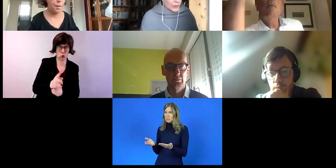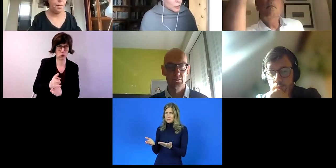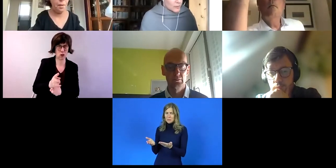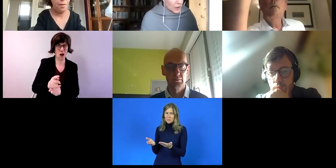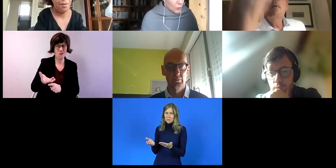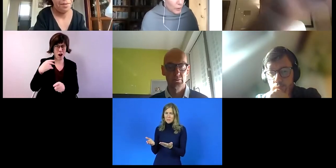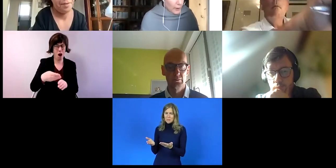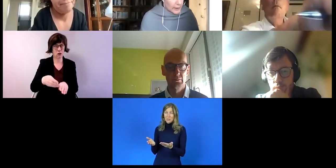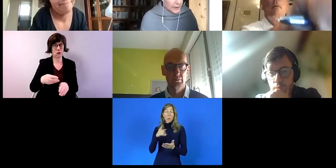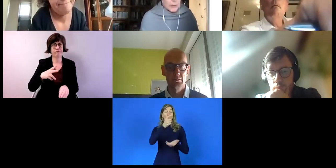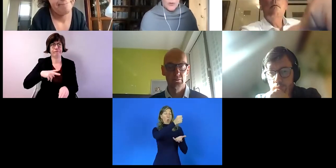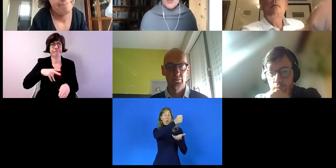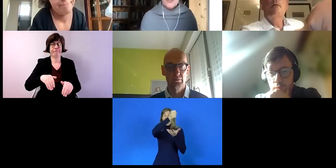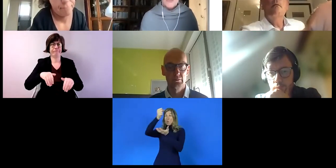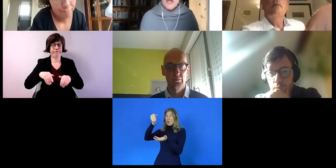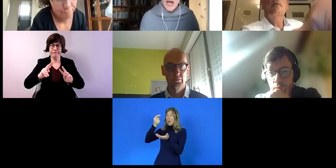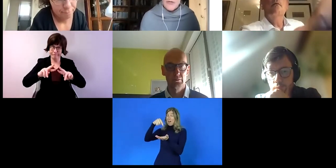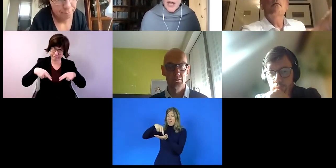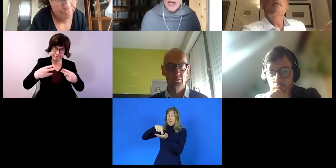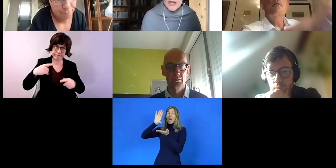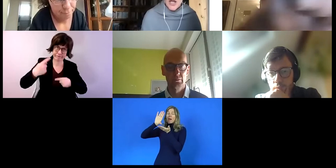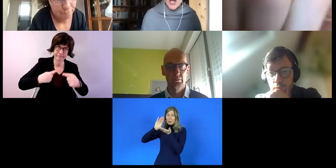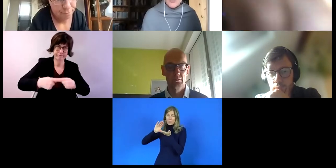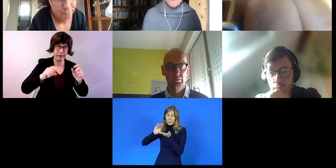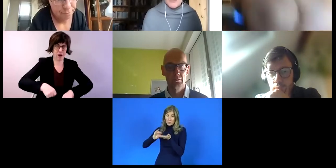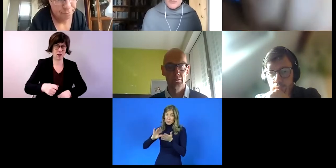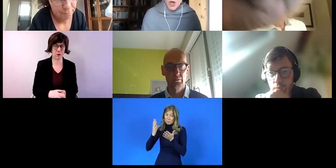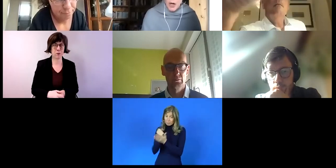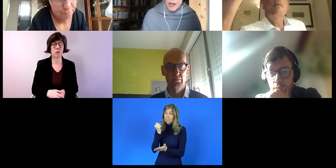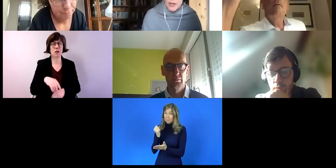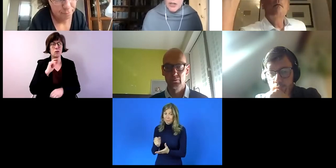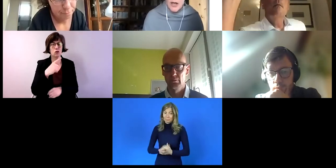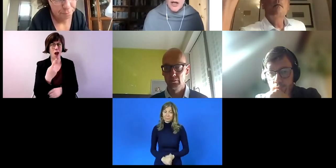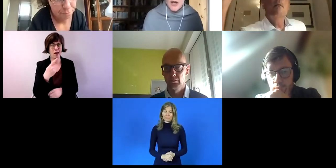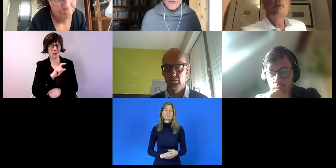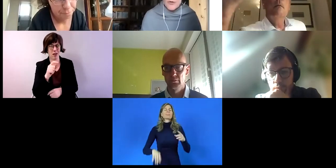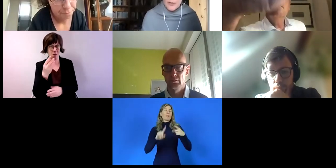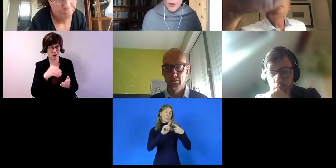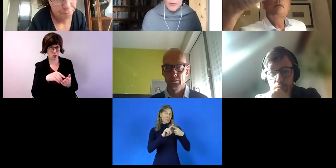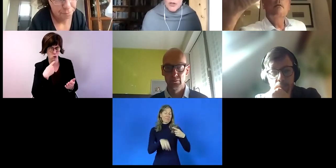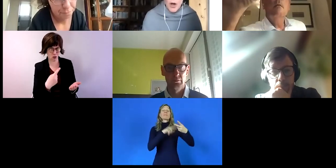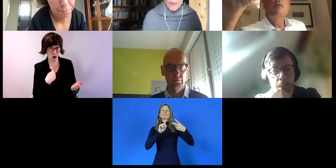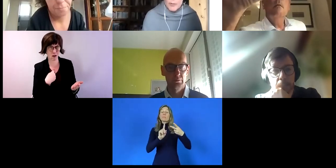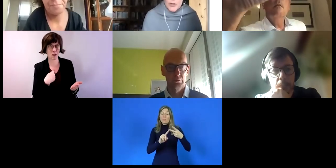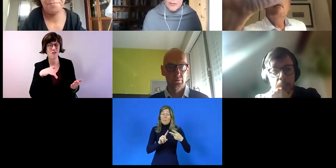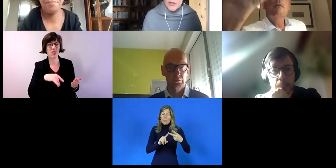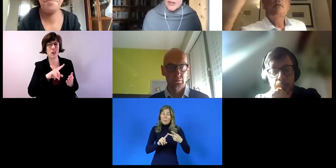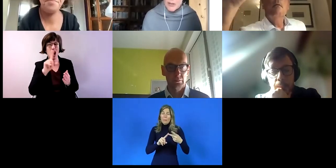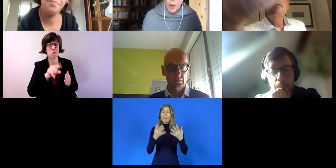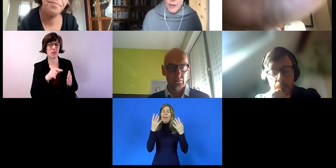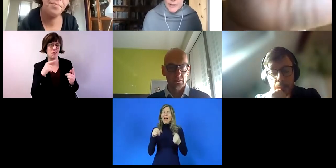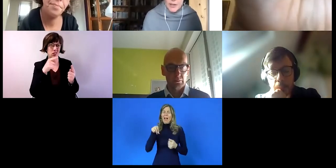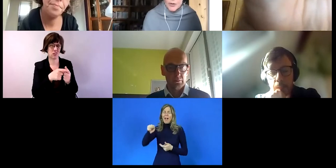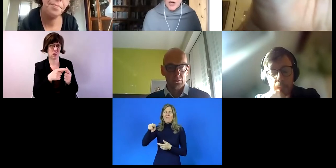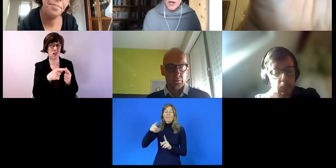von uns wieder aufgeholt werden kann. Vielleicht noch eine abschließende Sache möchte ich erwähnen. Wir hatten ein Mindestziel für die